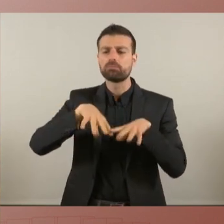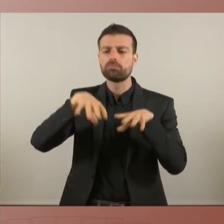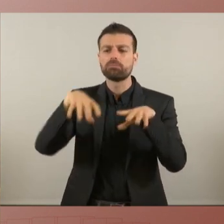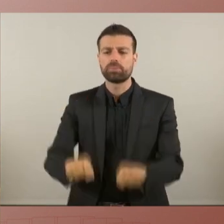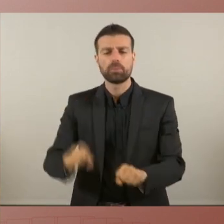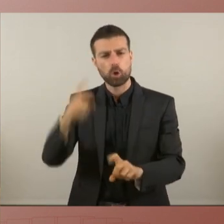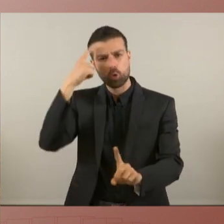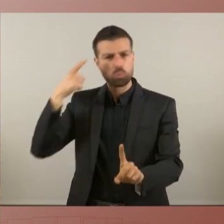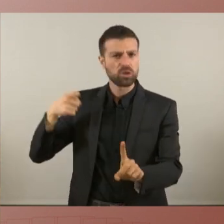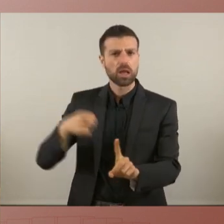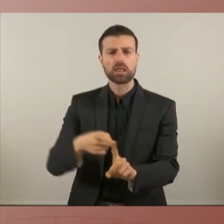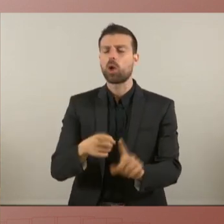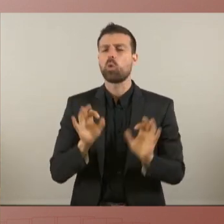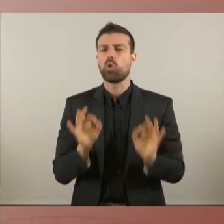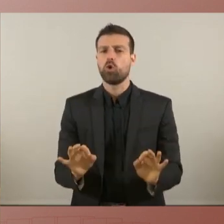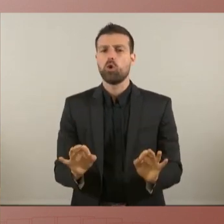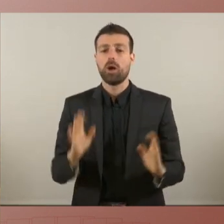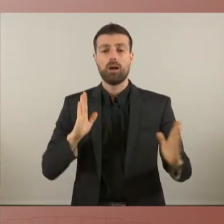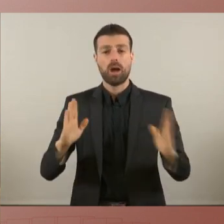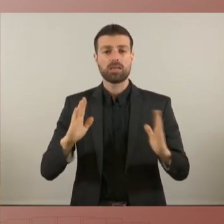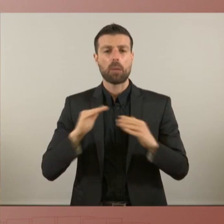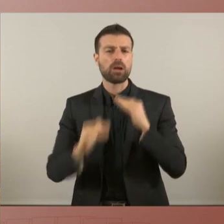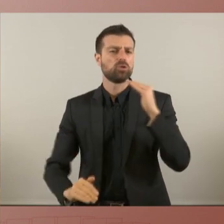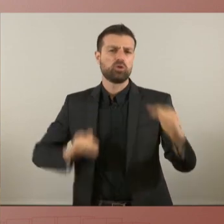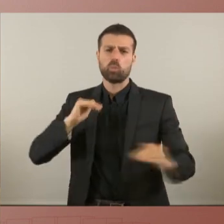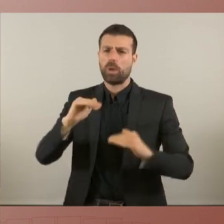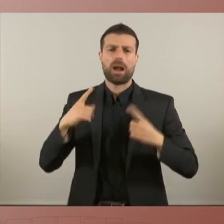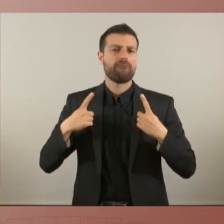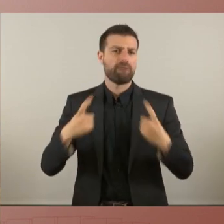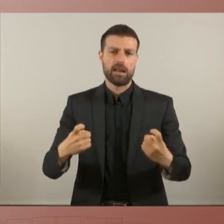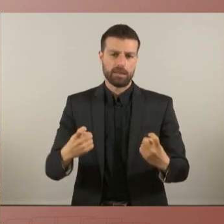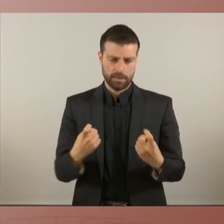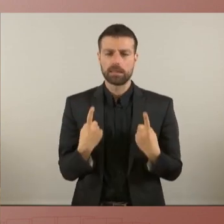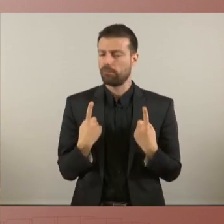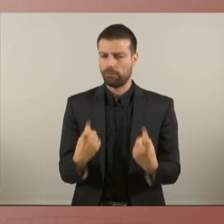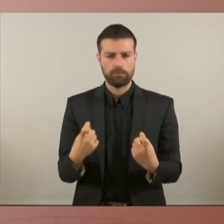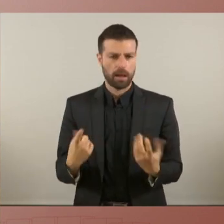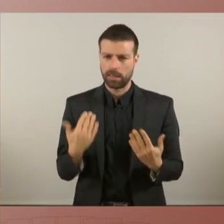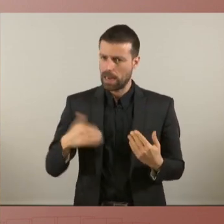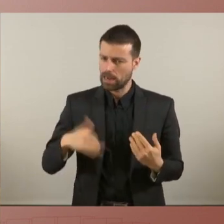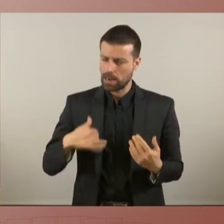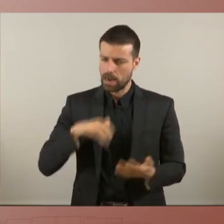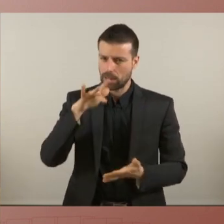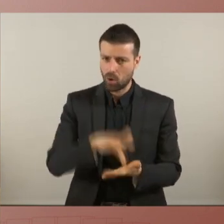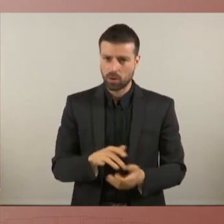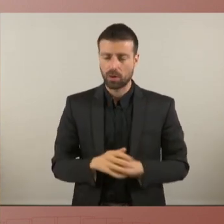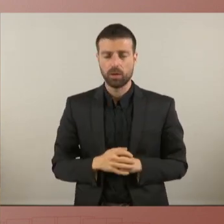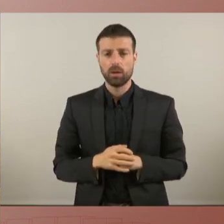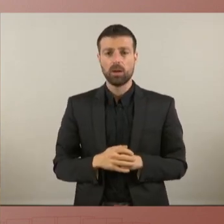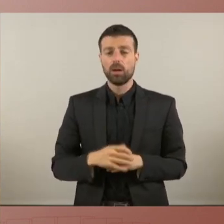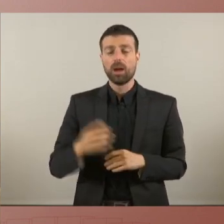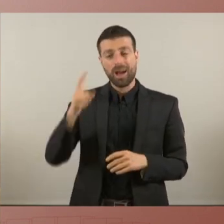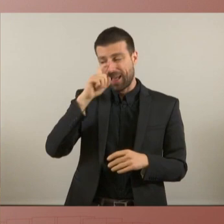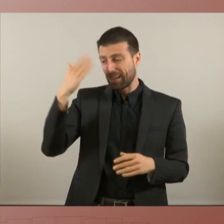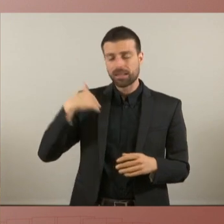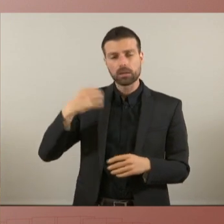cal superar aquesta etapa cal superar-la amb tots els aprenentatges d'aquests anys cal